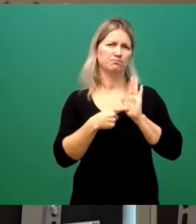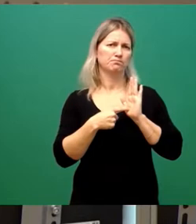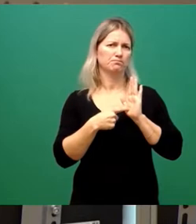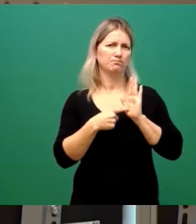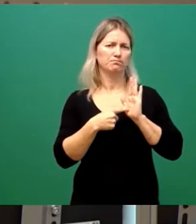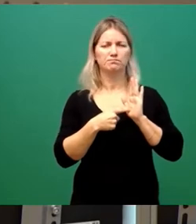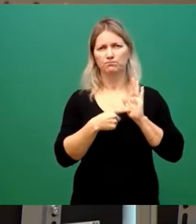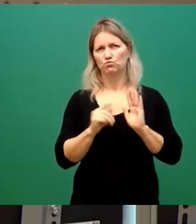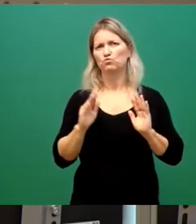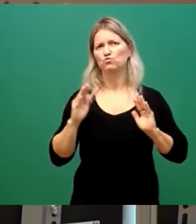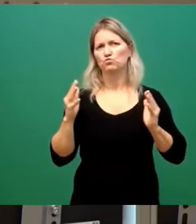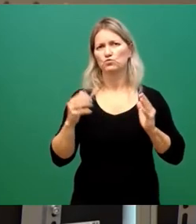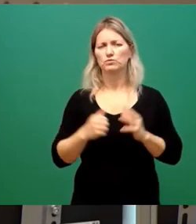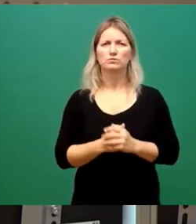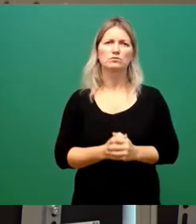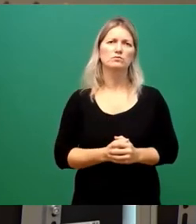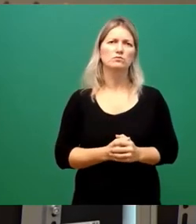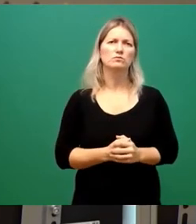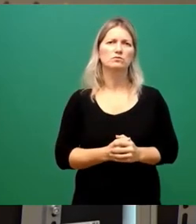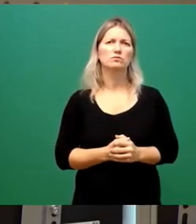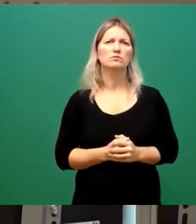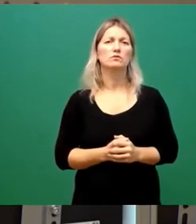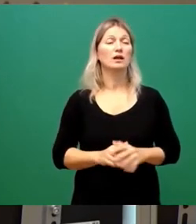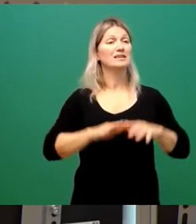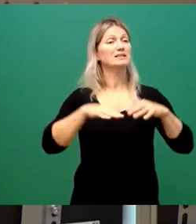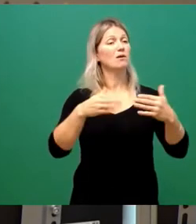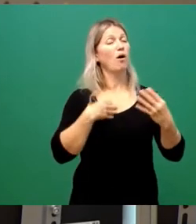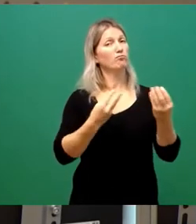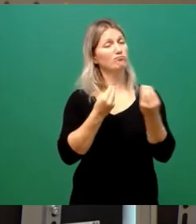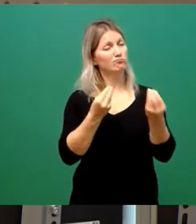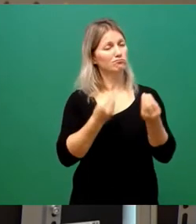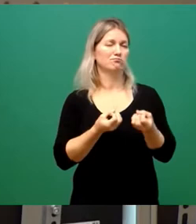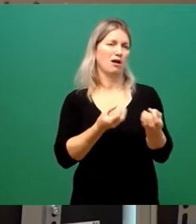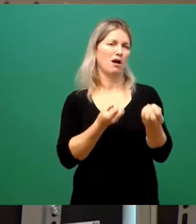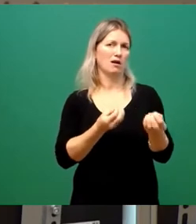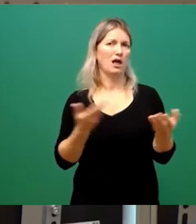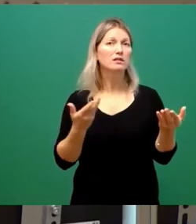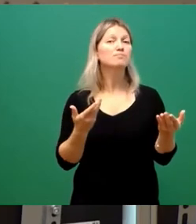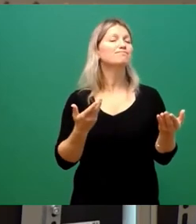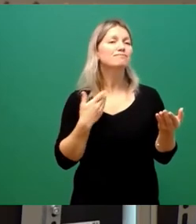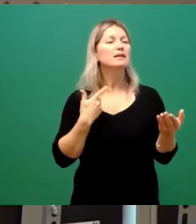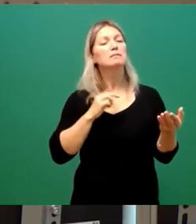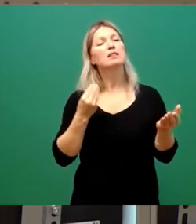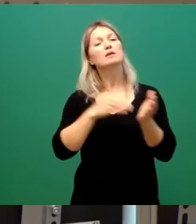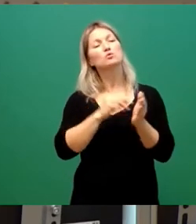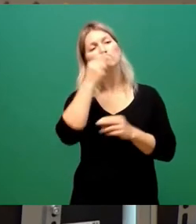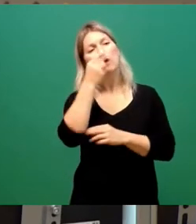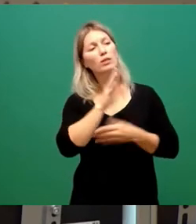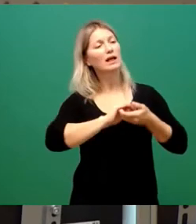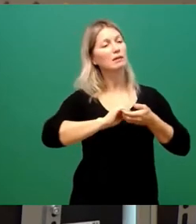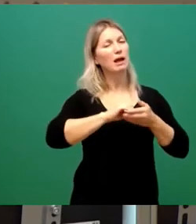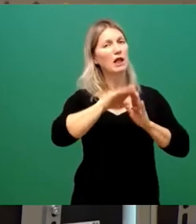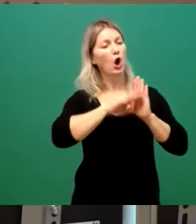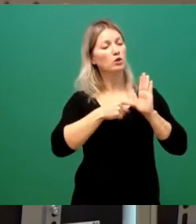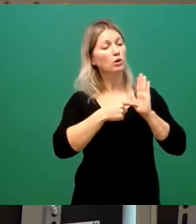ich tue in dem Zusammenhang, das ist meine Deformation professionell, immer gerne in die Gemeindeordnung gucken, da steht drin, dass der Stadtrat das Hauptorgan